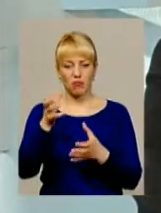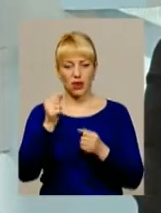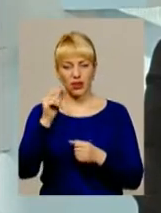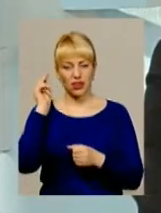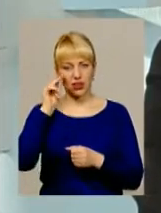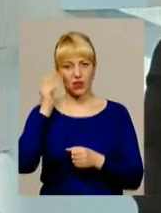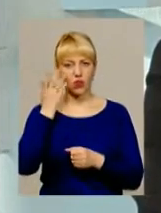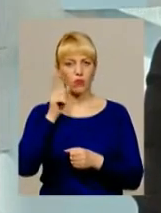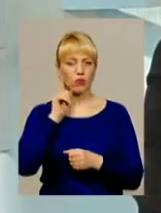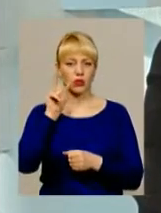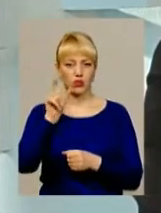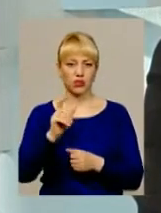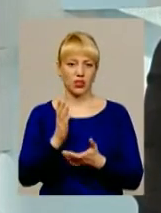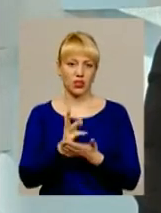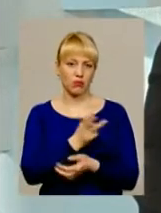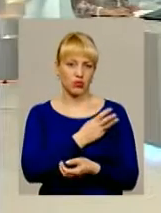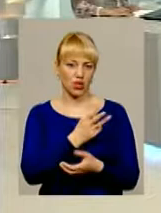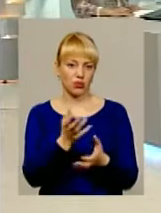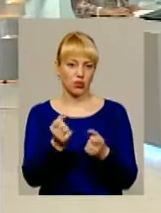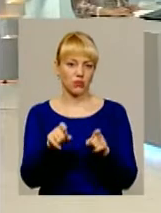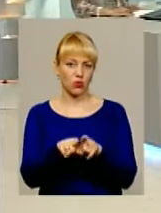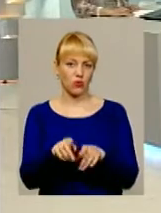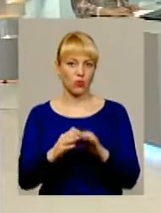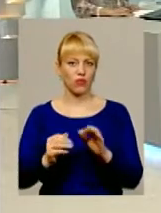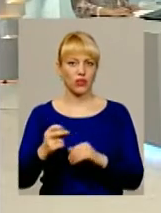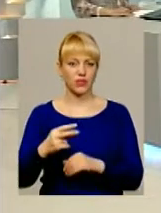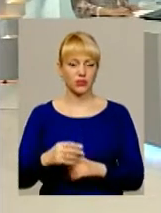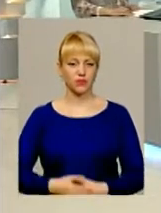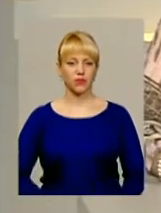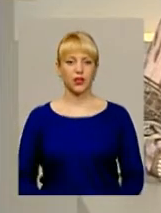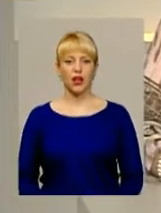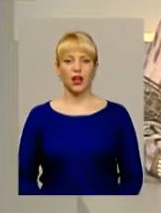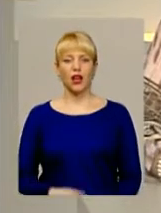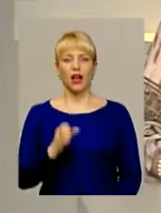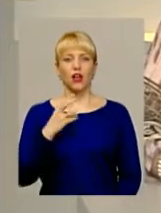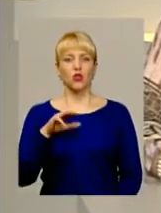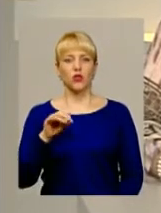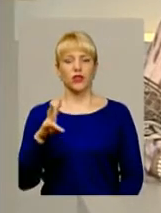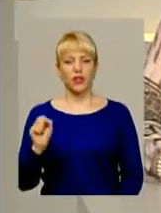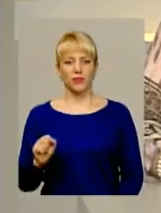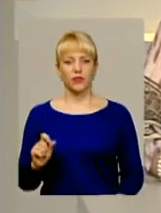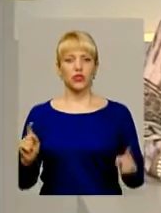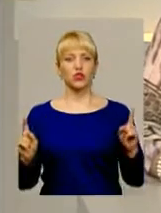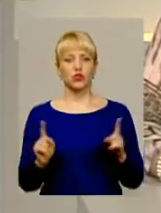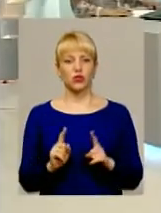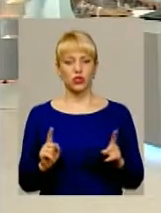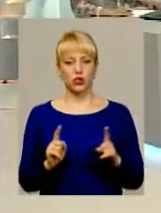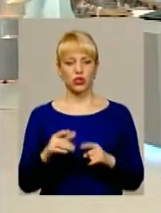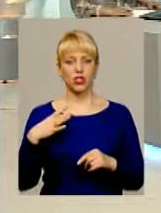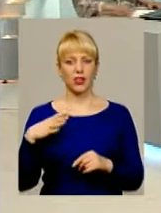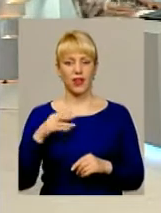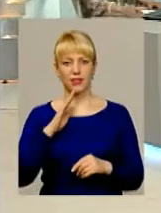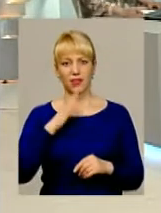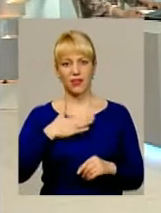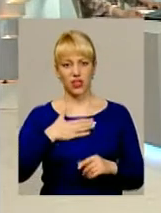людина, молода людина, виявляє бажання отримати таку професію. Пані Антоніно, що чекає